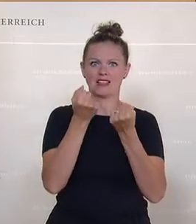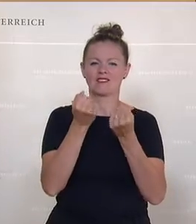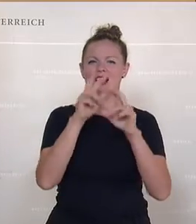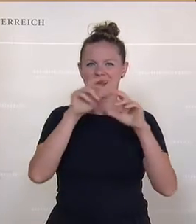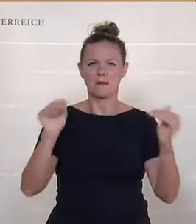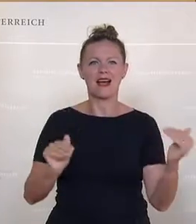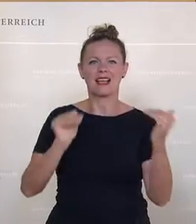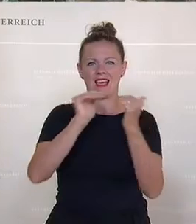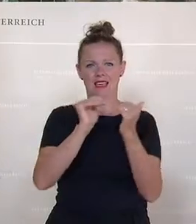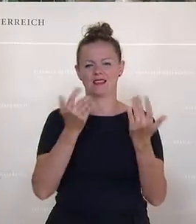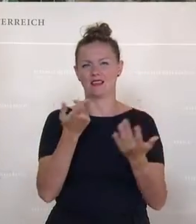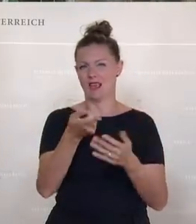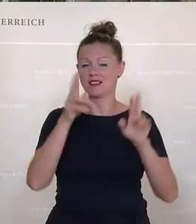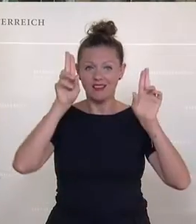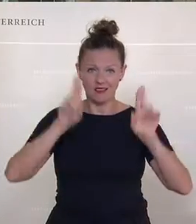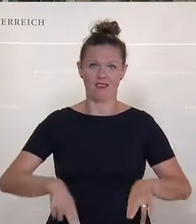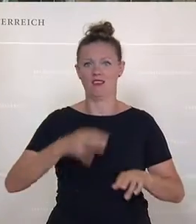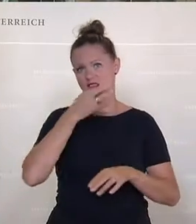Und diese Frage stellt sich vollkommen zu Recht.